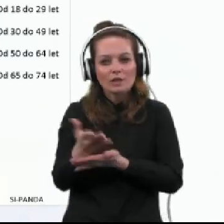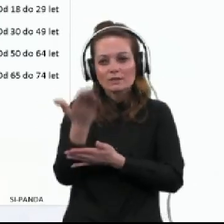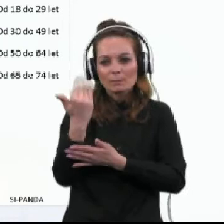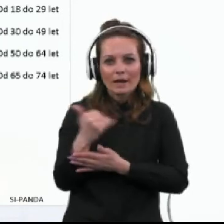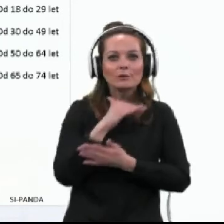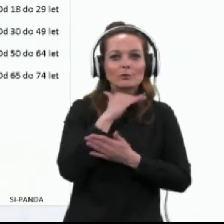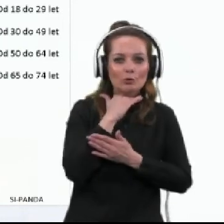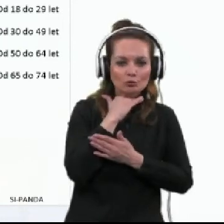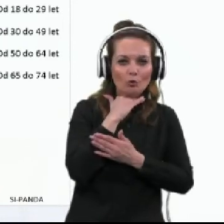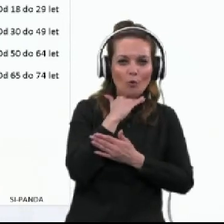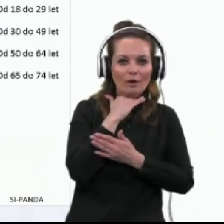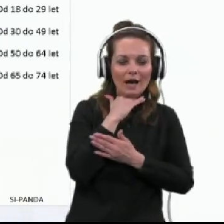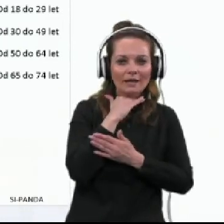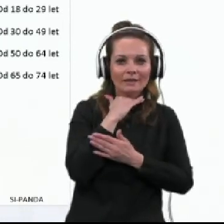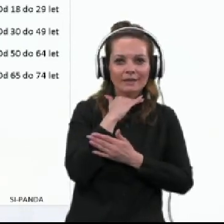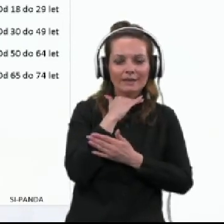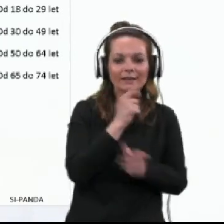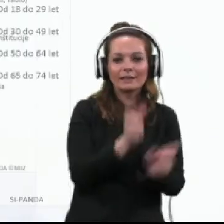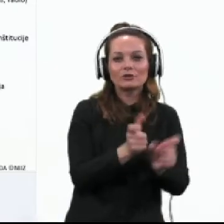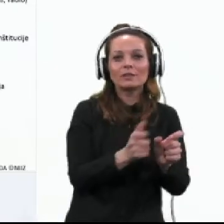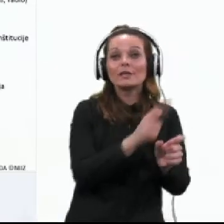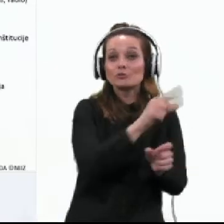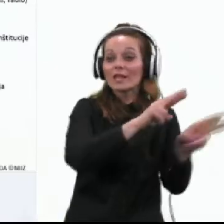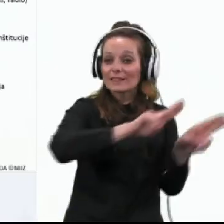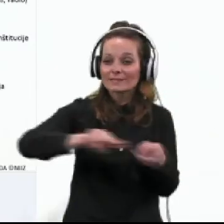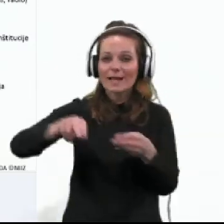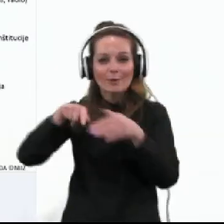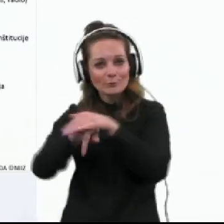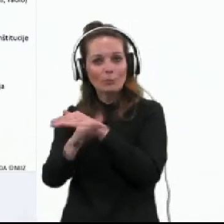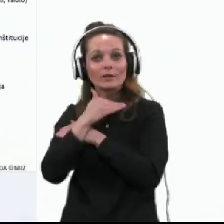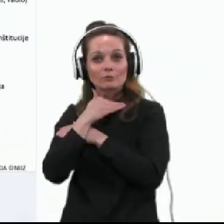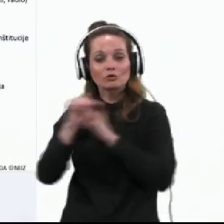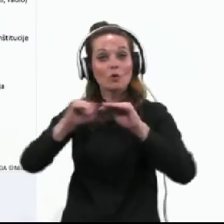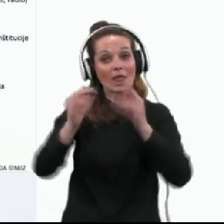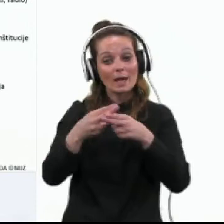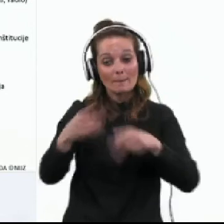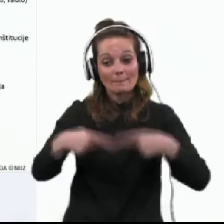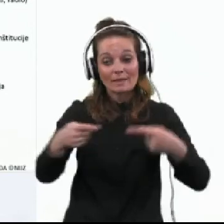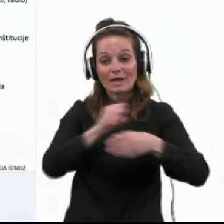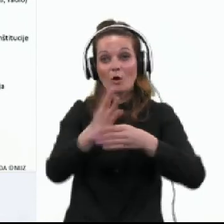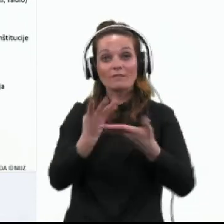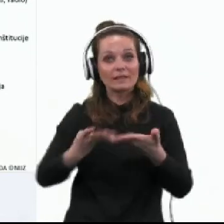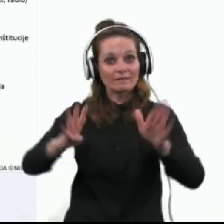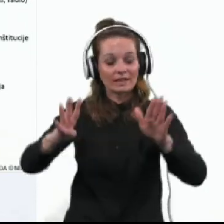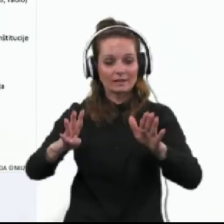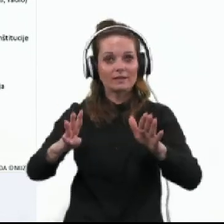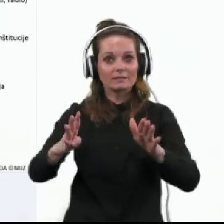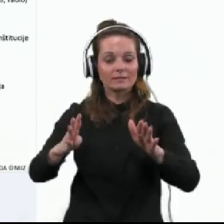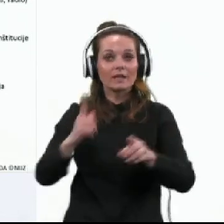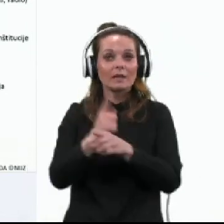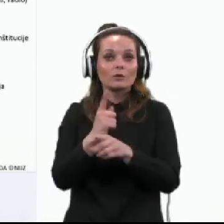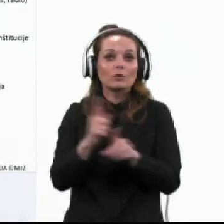šolari nazaj v šole. Pandemija COVID-19 je v precejšnji meri